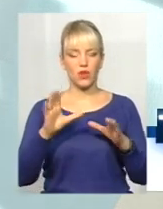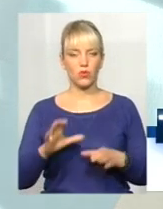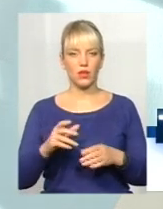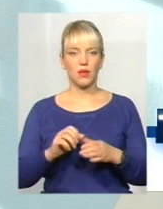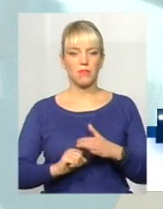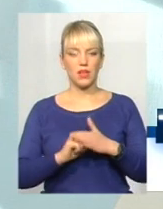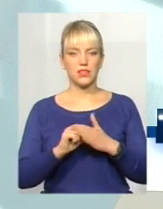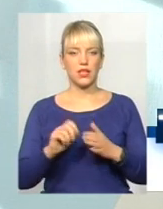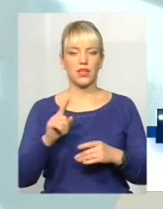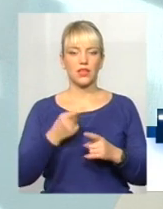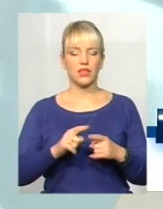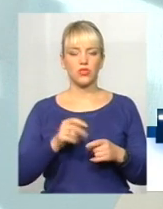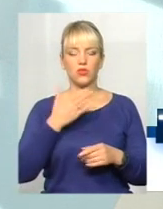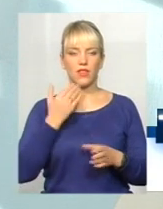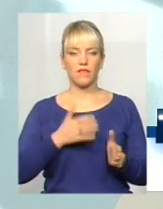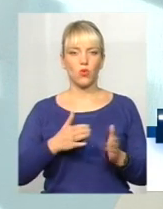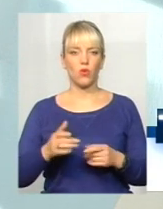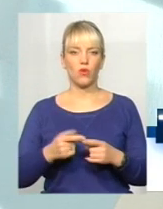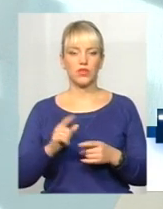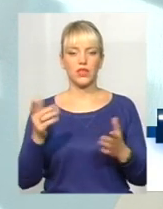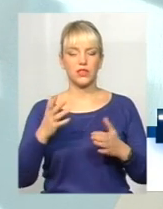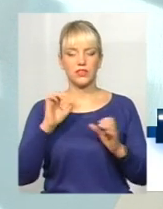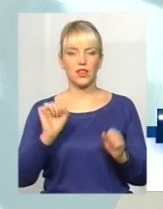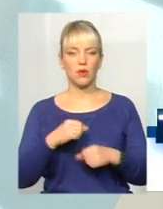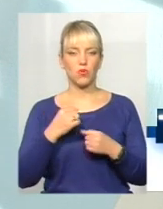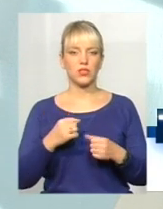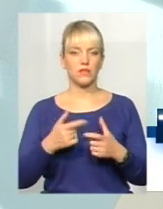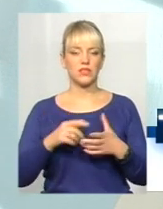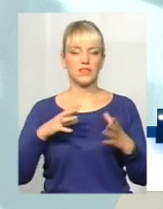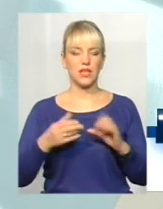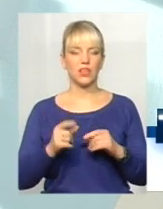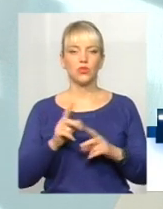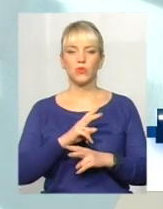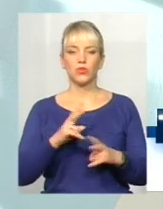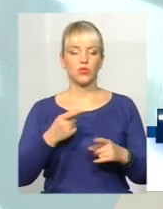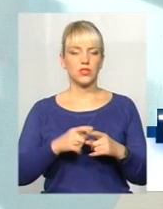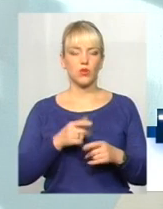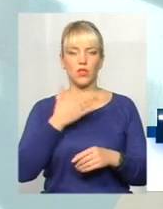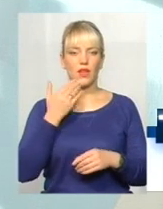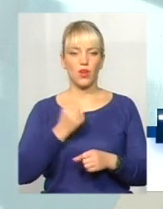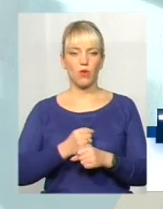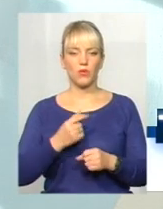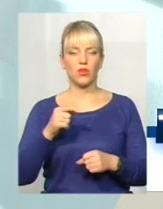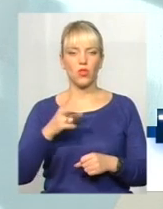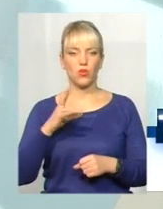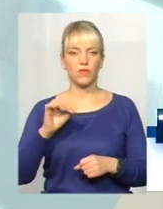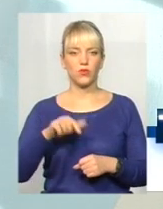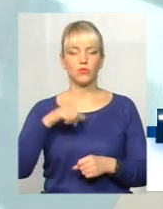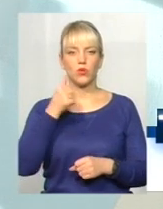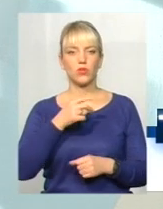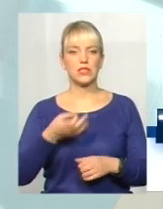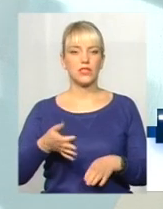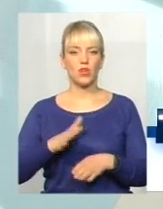що вона не врегульована, і на якісь неможливості взагалі, тому що ніхто цього не робить. Але в цьому році за